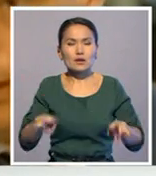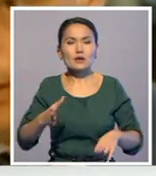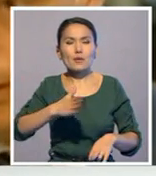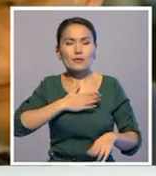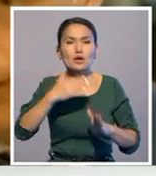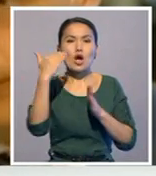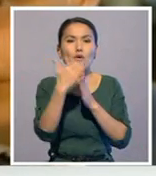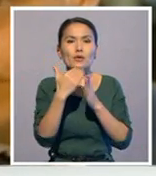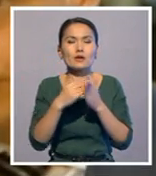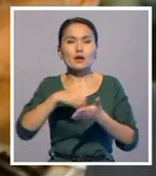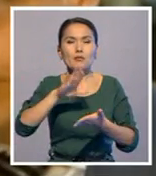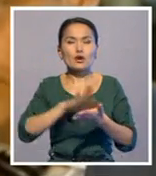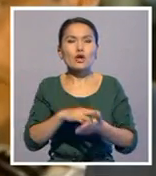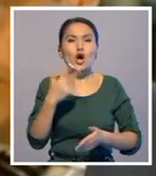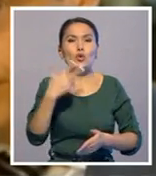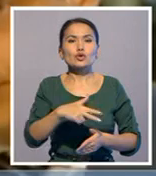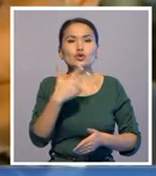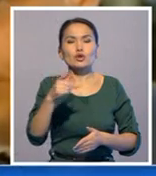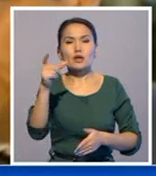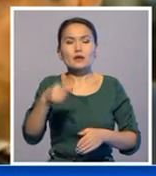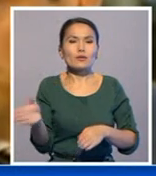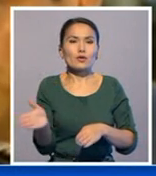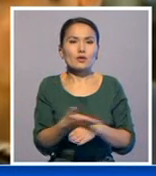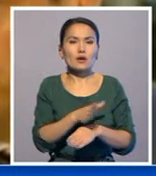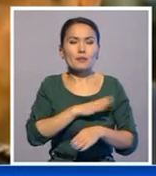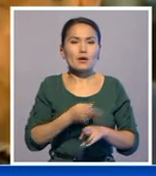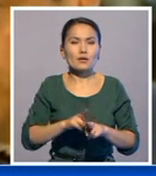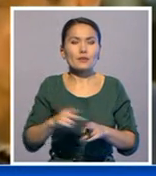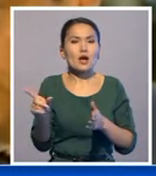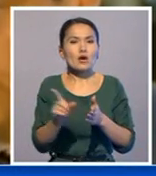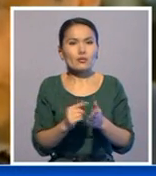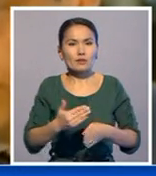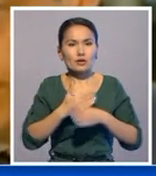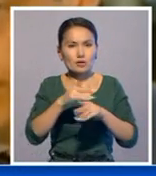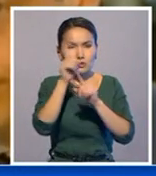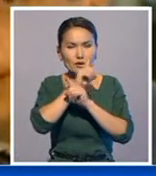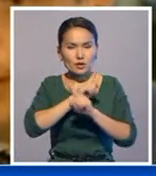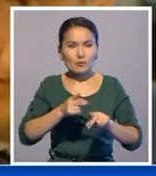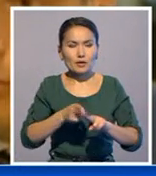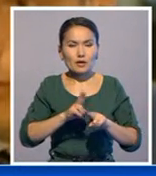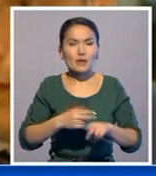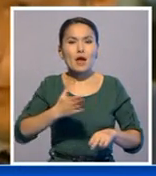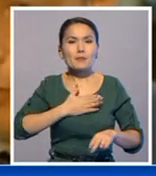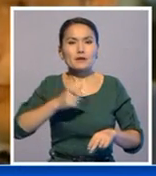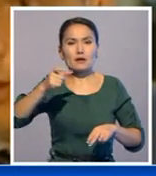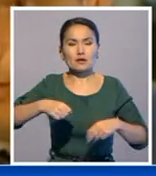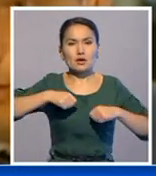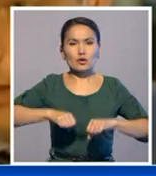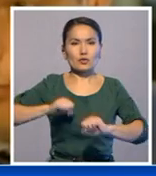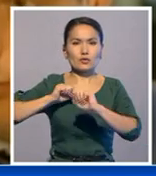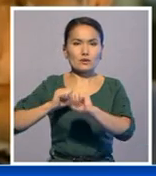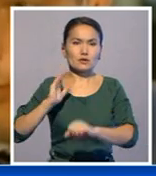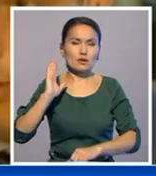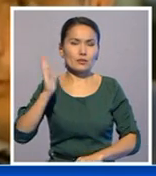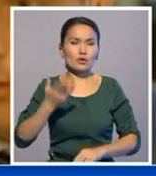тезімден 33 адамды сызып тастадық. Олар бұдан бұлай әліметтік көмек жәрдемақы ал алмайды. Егер өз құқықтарын талап еткісі келсе, әкімдікке